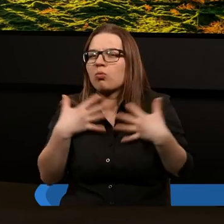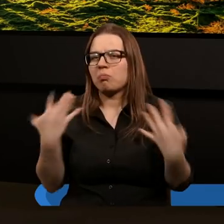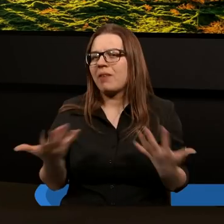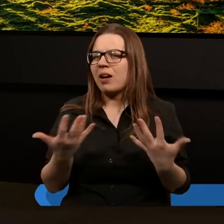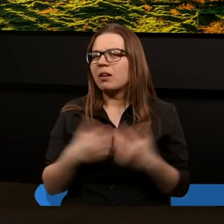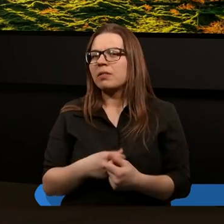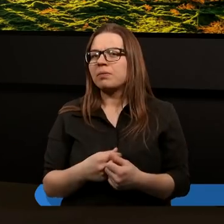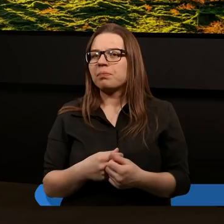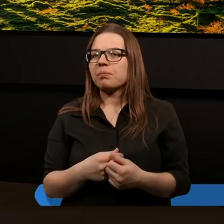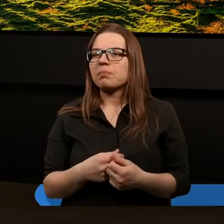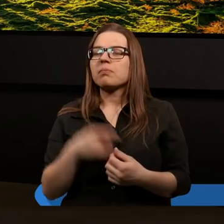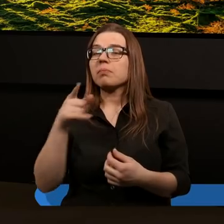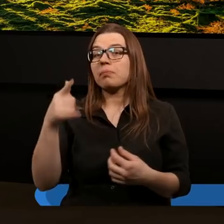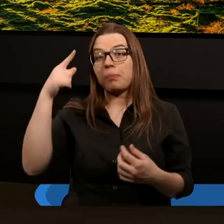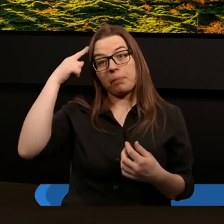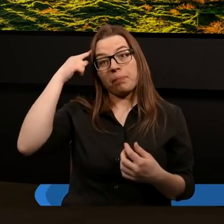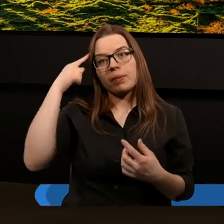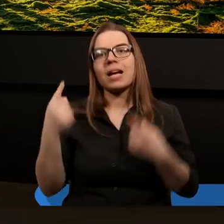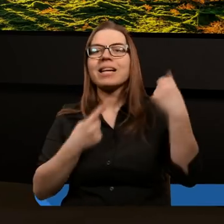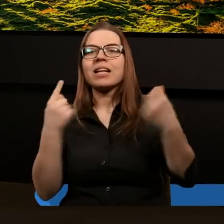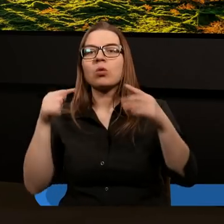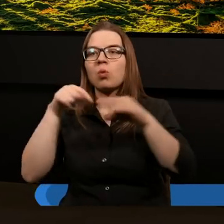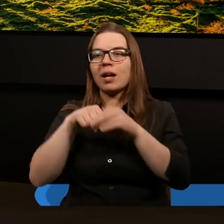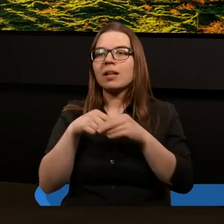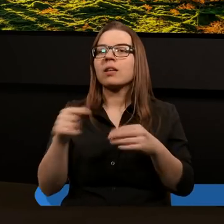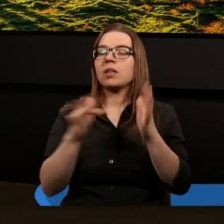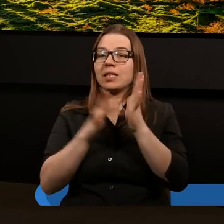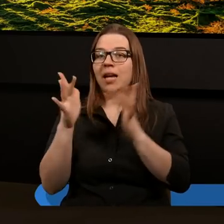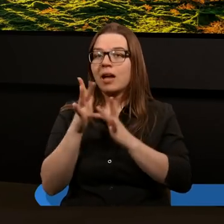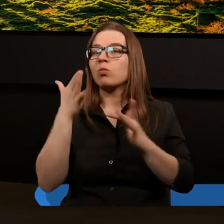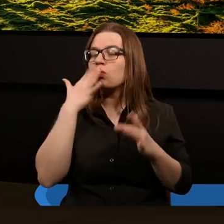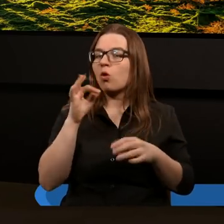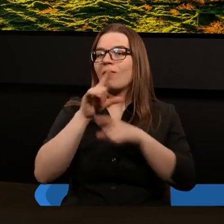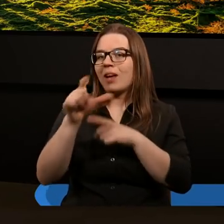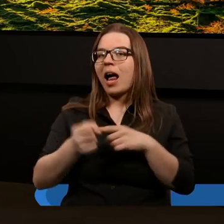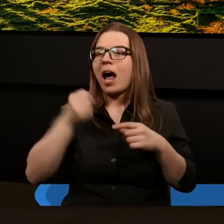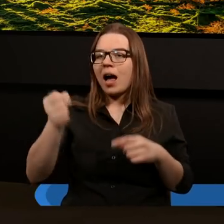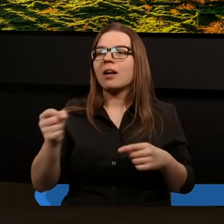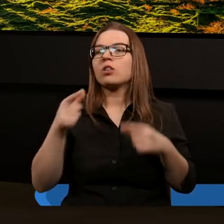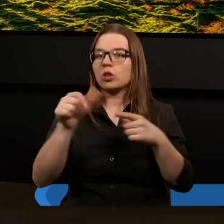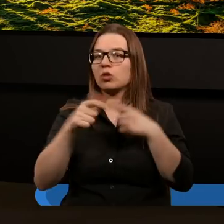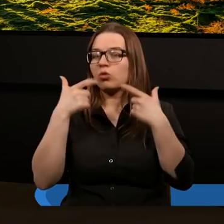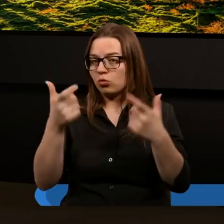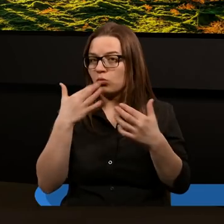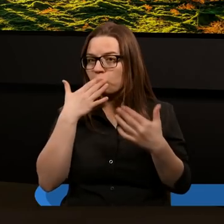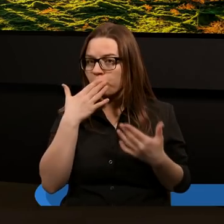wyobraźcie sobie tę sytuację. Pan Jezus mówi do dwunastu apostołów idźcie i głoście.